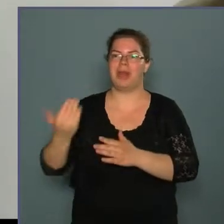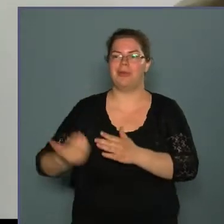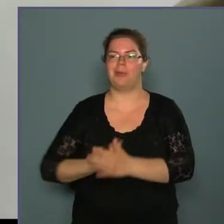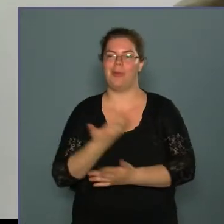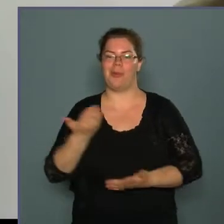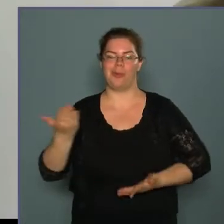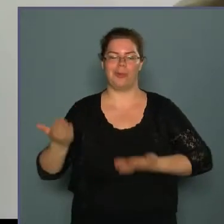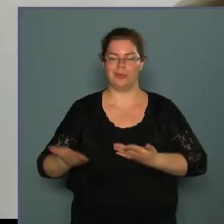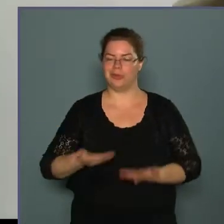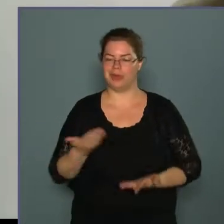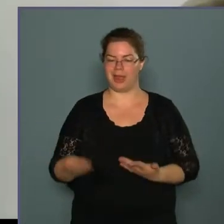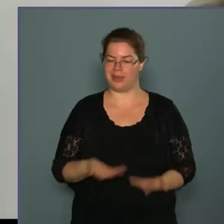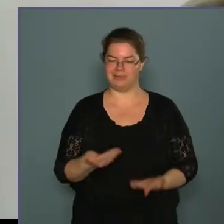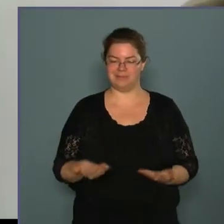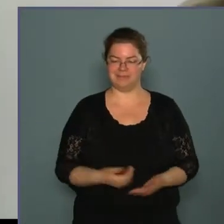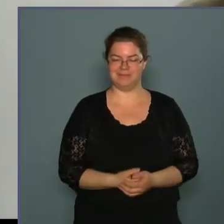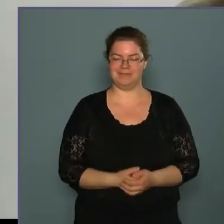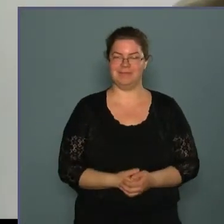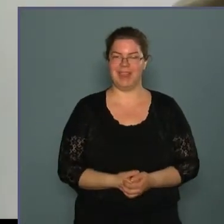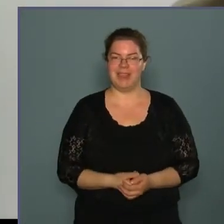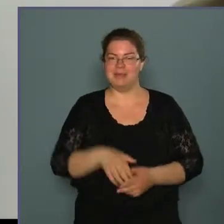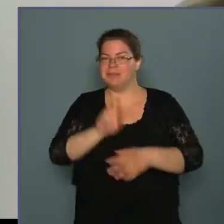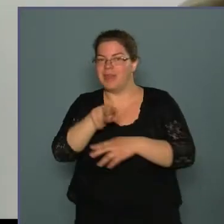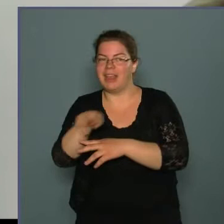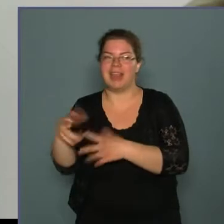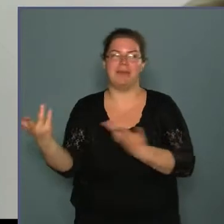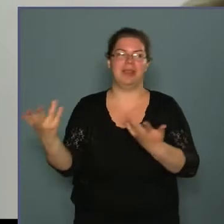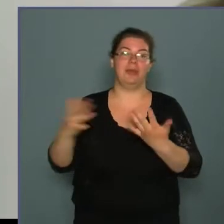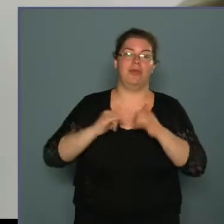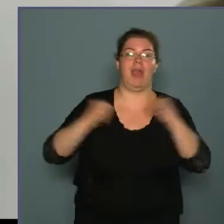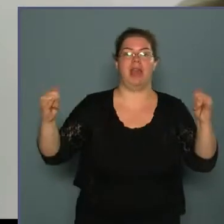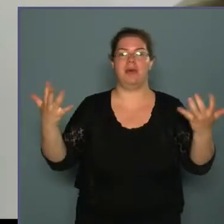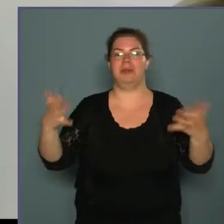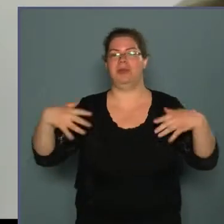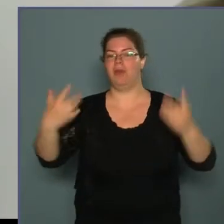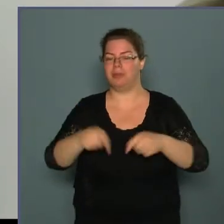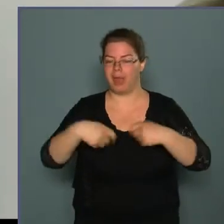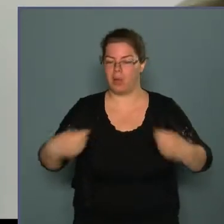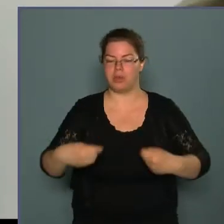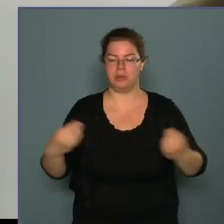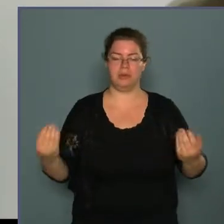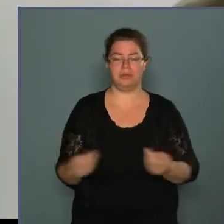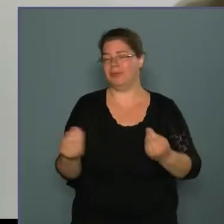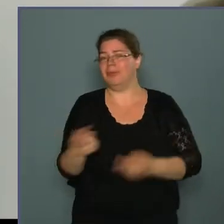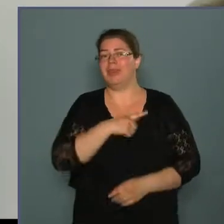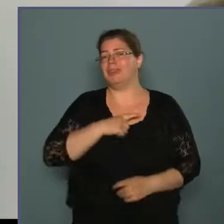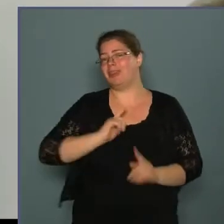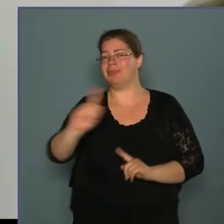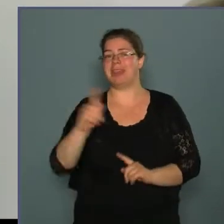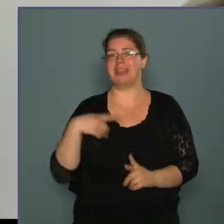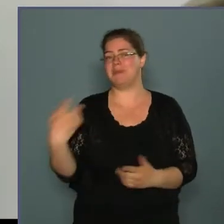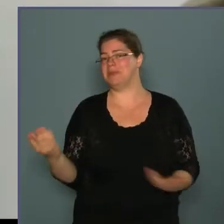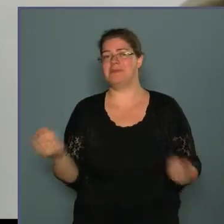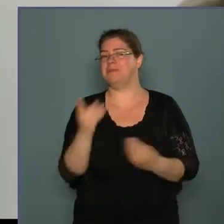megszemlélni, hogy mondjuk fejlődik-e, vagy megoldódik-e. Szóval csak úgy jártában,